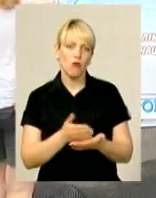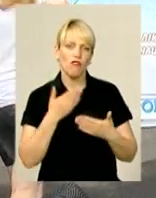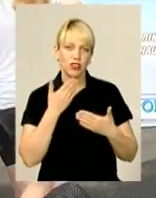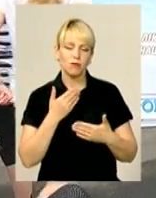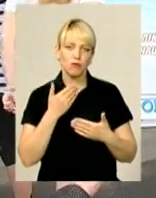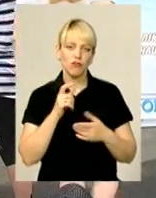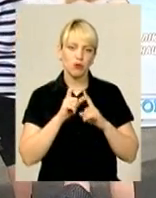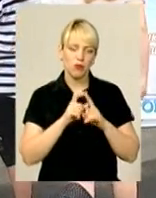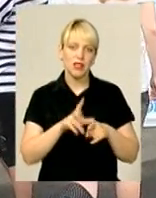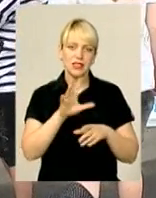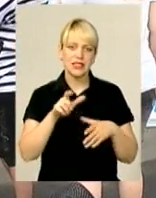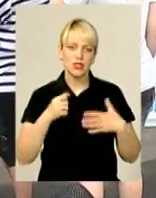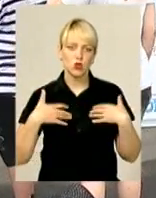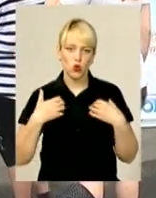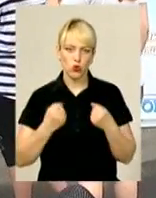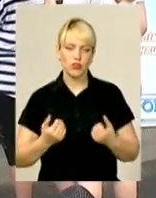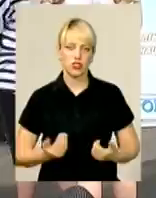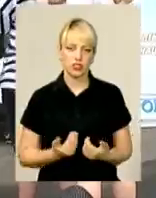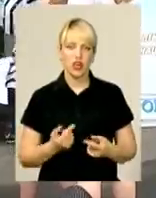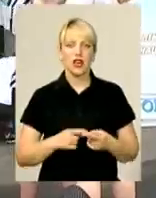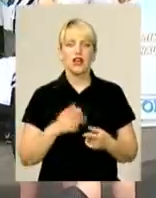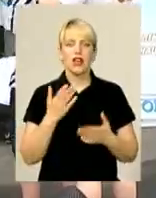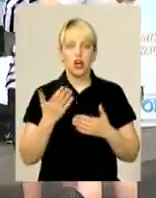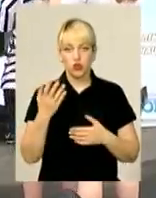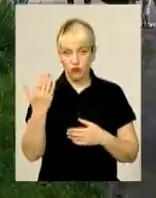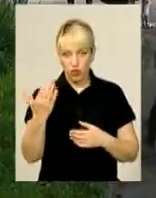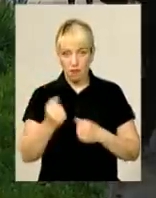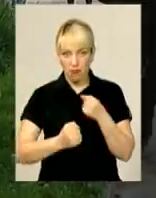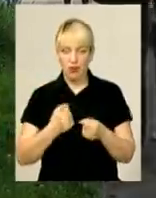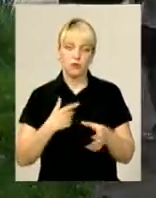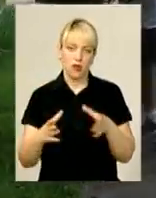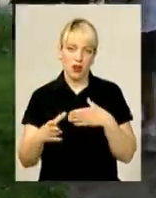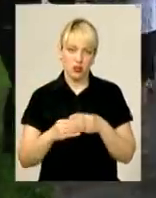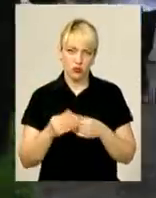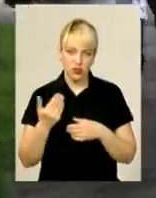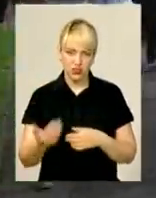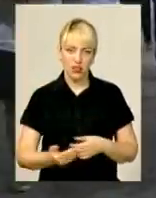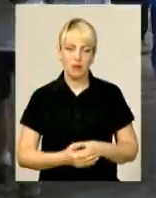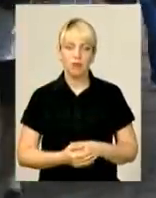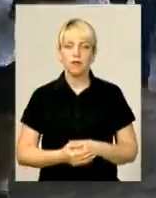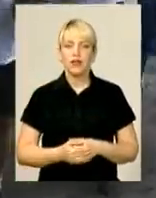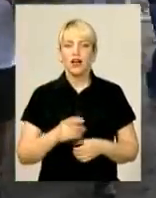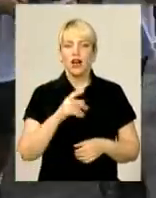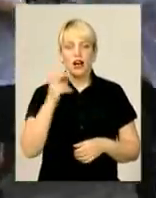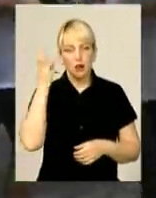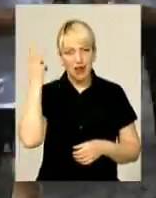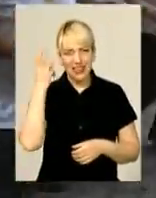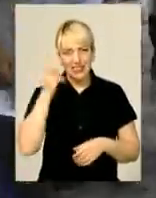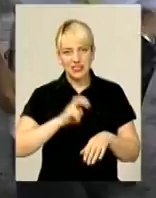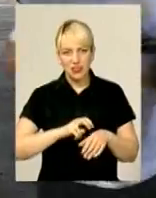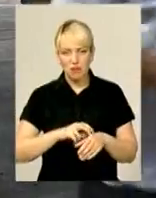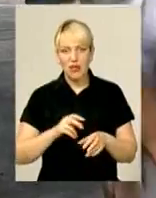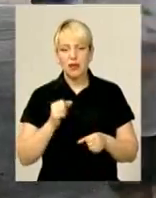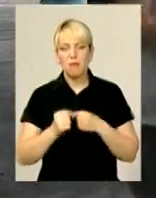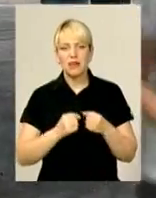здорове життя, якщо ще вони бігають, то ми разом з ними». Не біжіть до лікаря, а біжіть з лікарем. Хмельницькі медики бігали